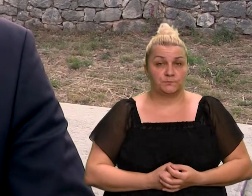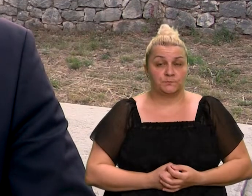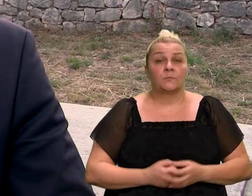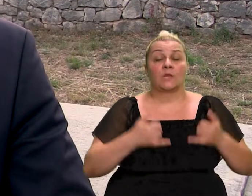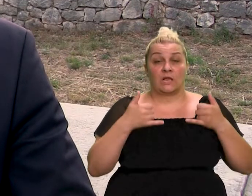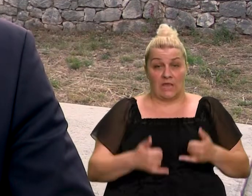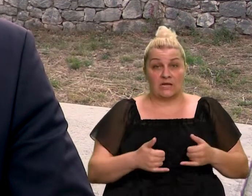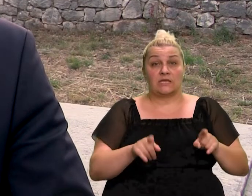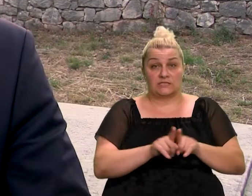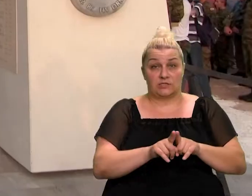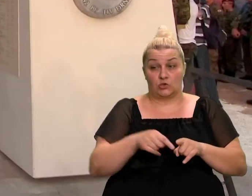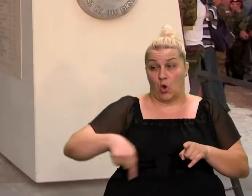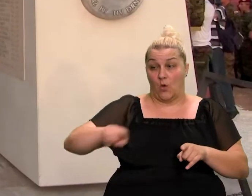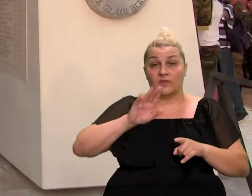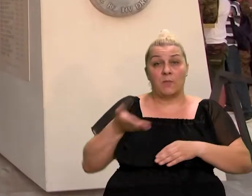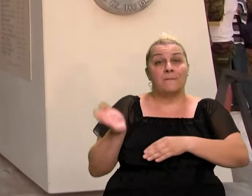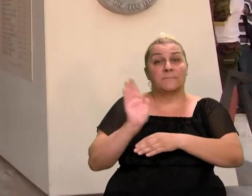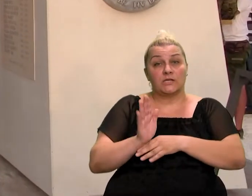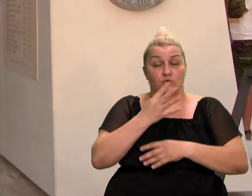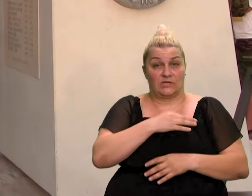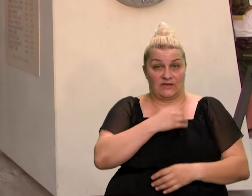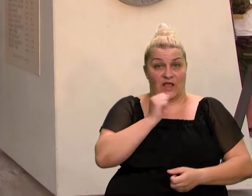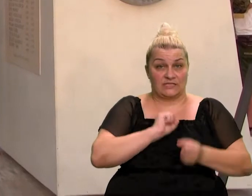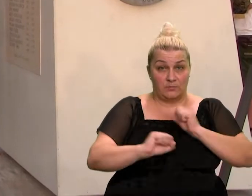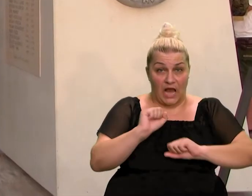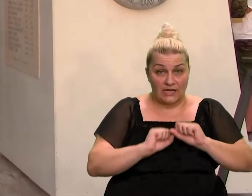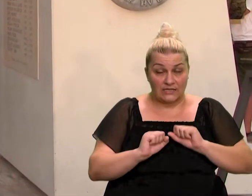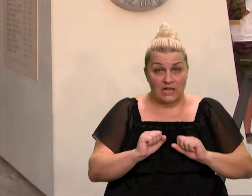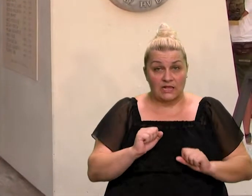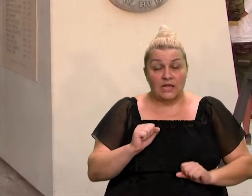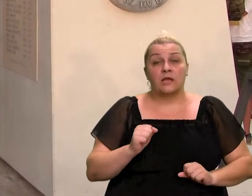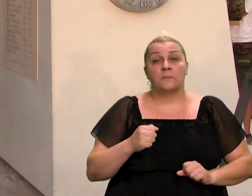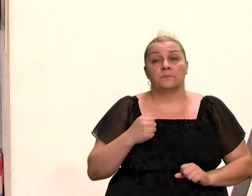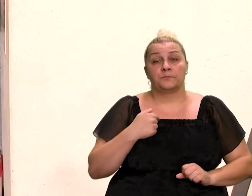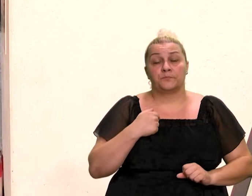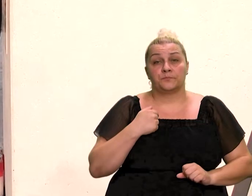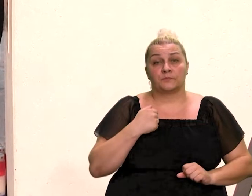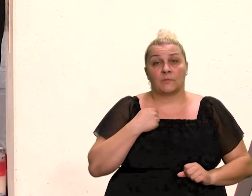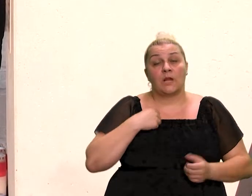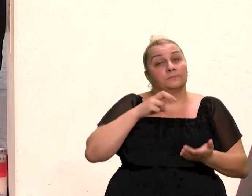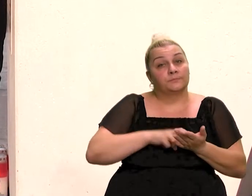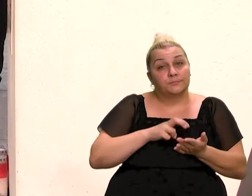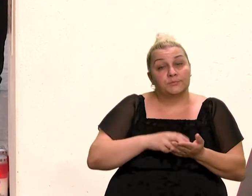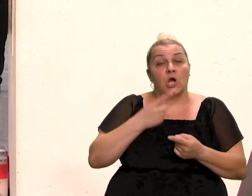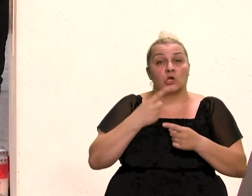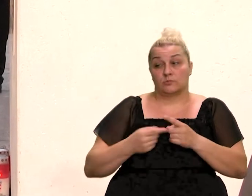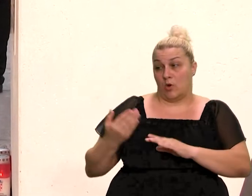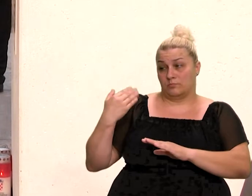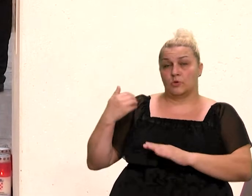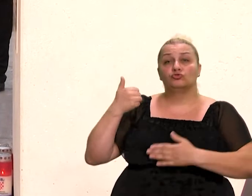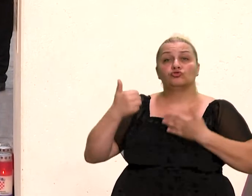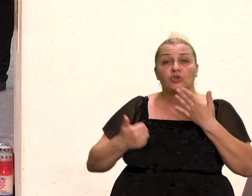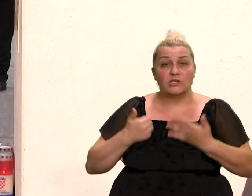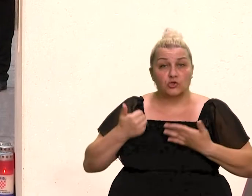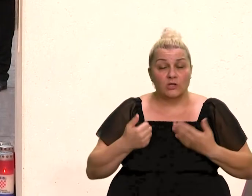i danas ovdje s nama prisutni. Radujem je spoznaja da smo u proteklih šest godina učinili ogromne